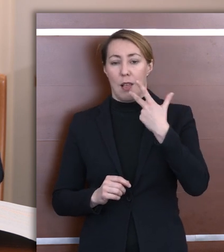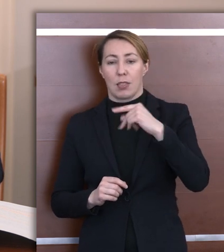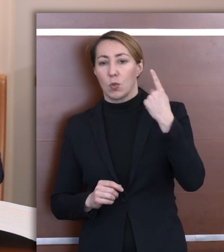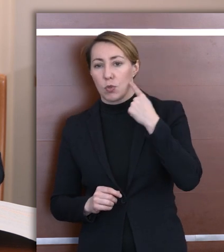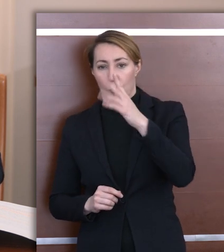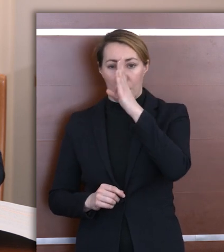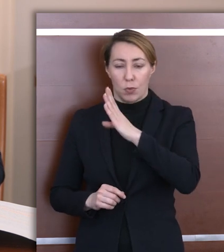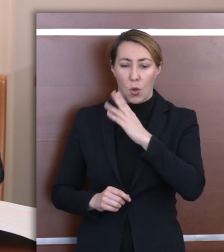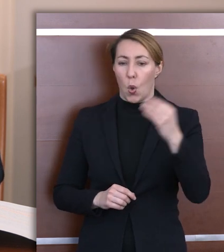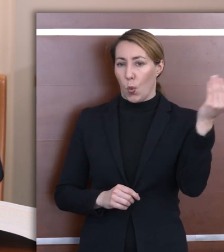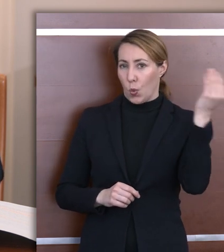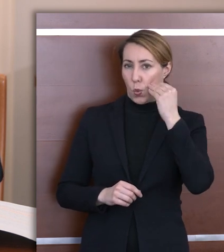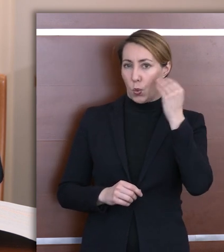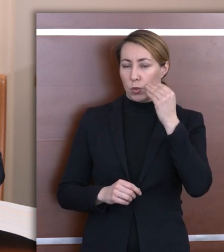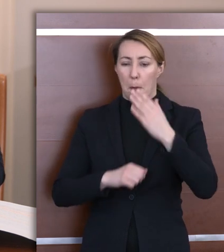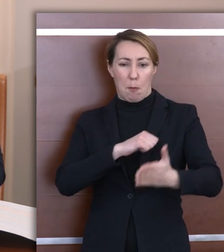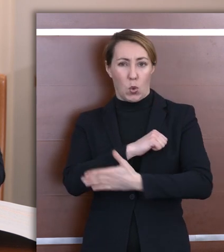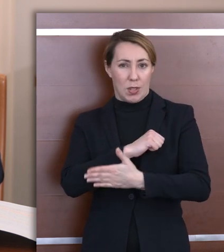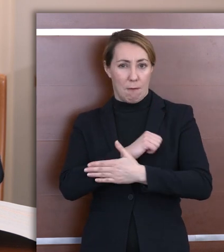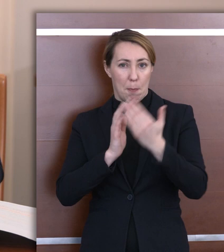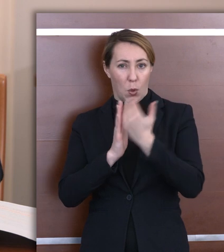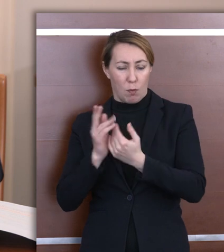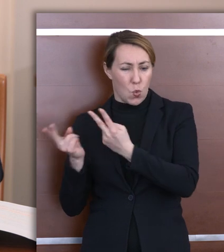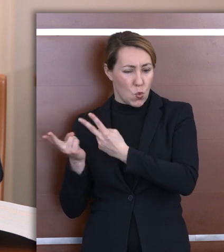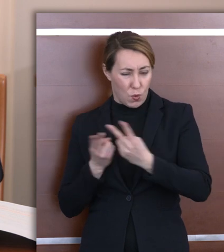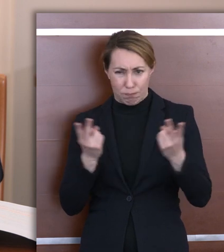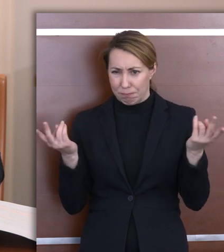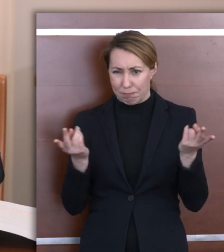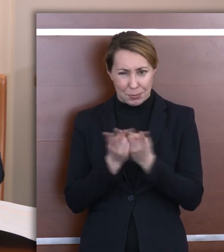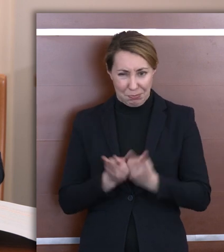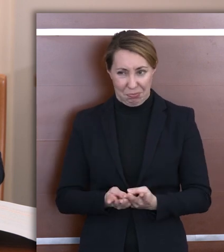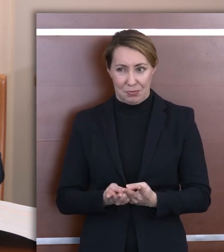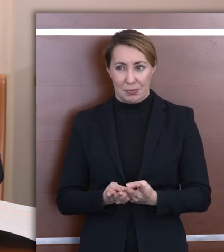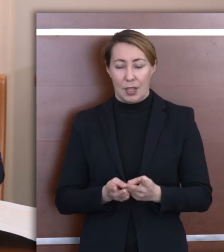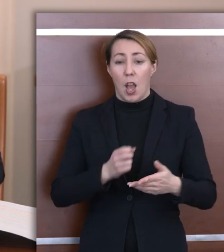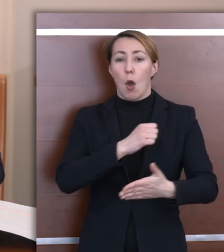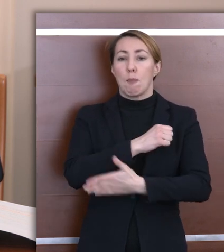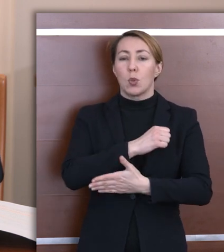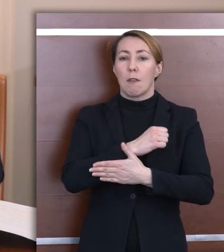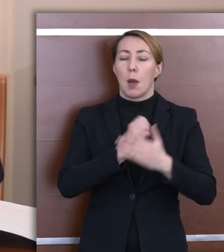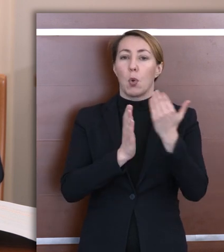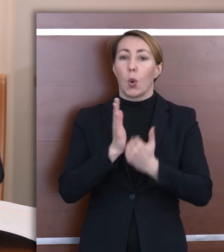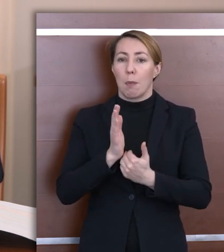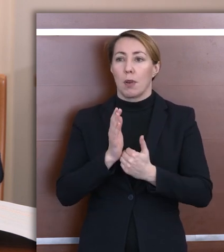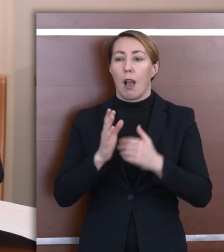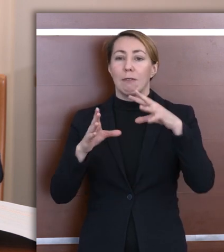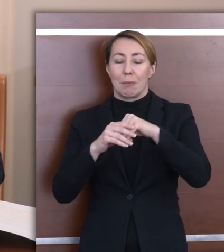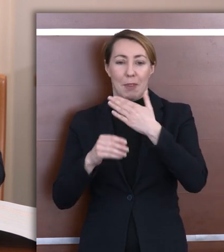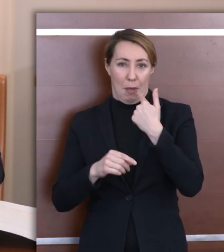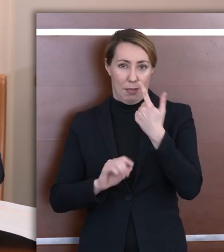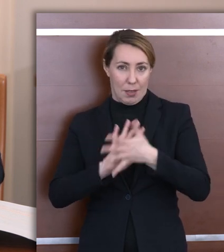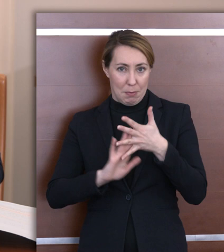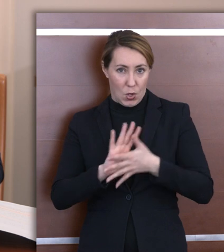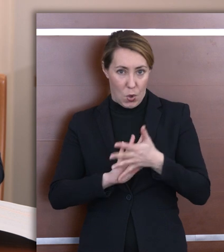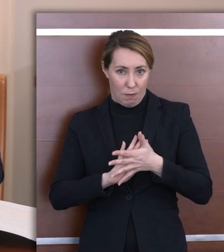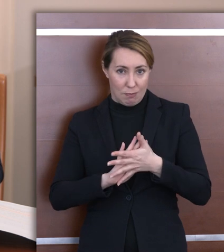uczą się dokładnie tej samej podstawy programowej. W podstawie programowej nie ma wyodrębnionego języka migowego.